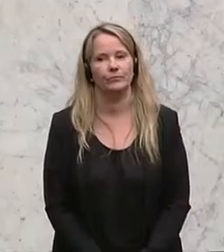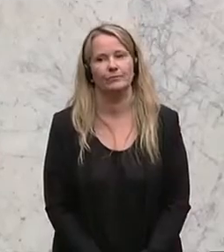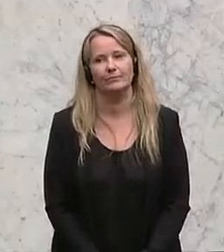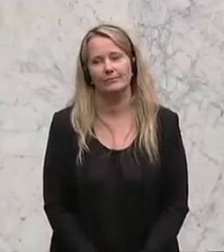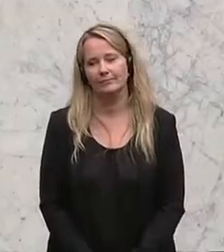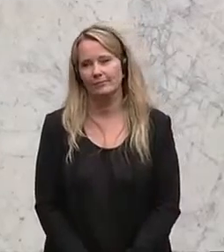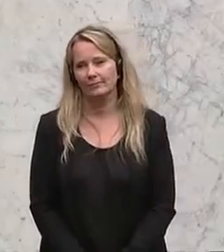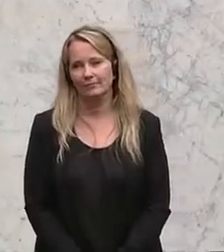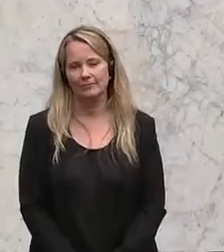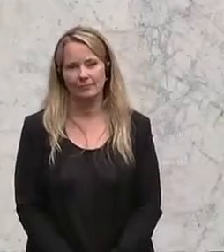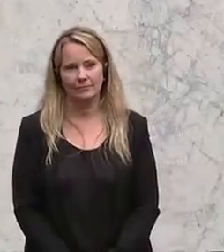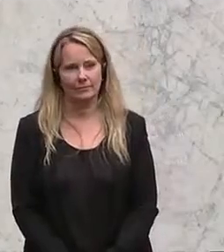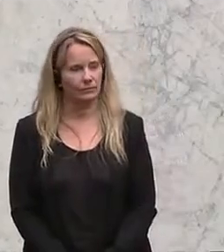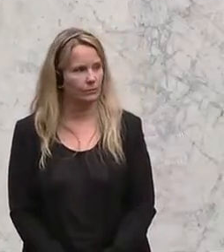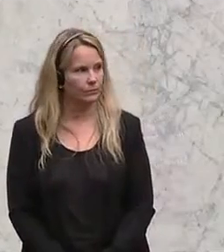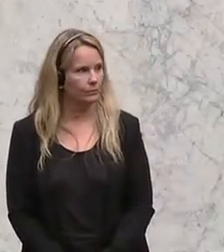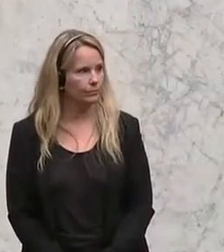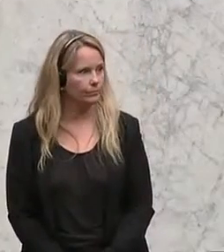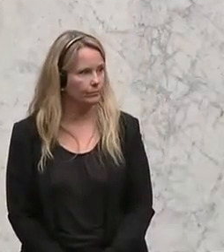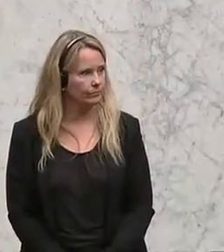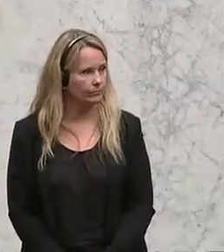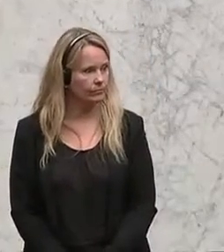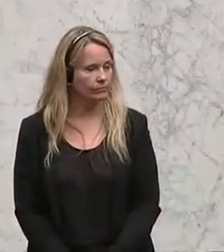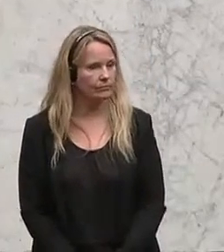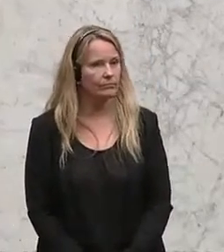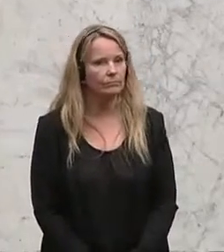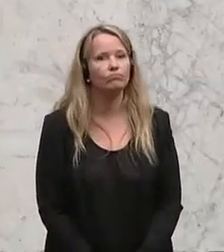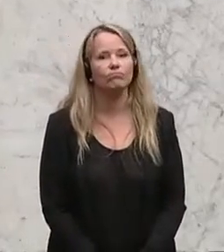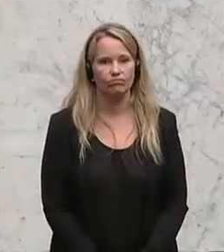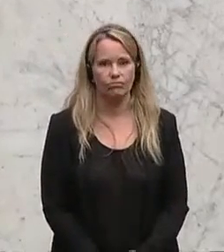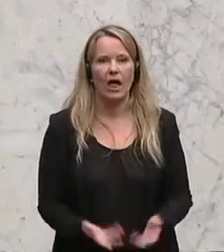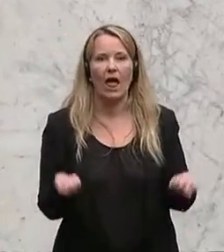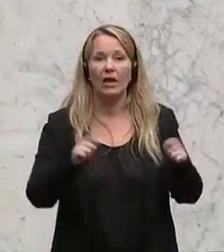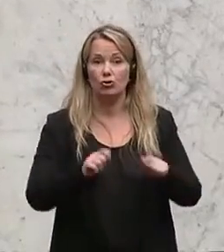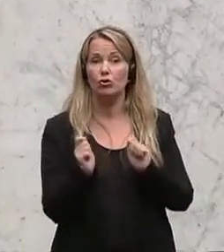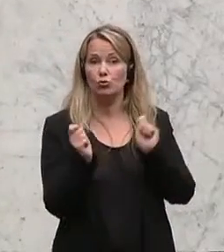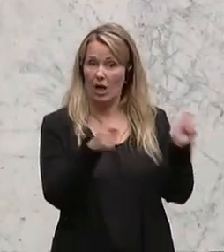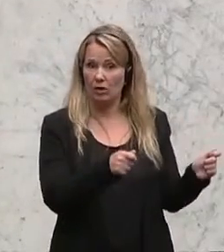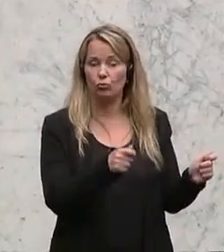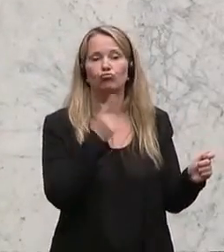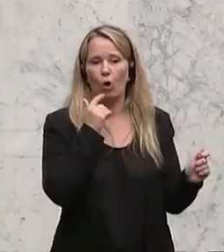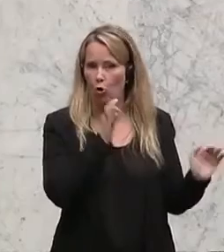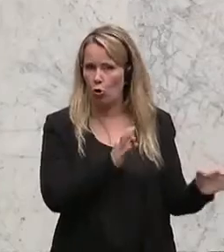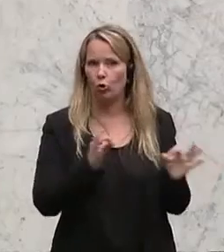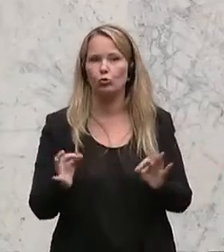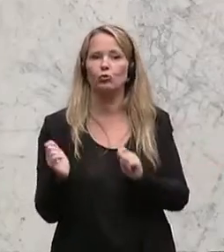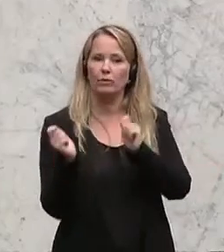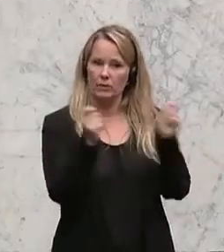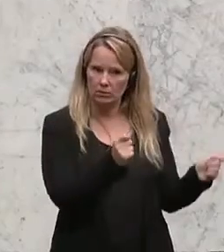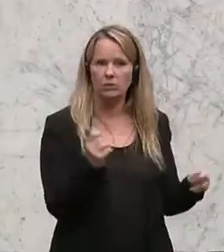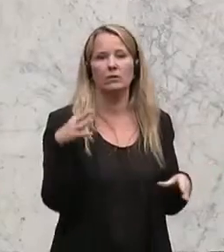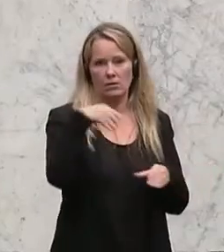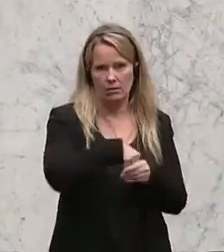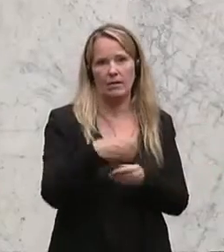Per Antrag fordert Gerd Deimek, Verkehrssprecher der FPÖ, dass Kraftfahrzeugbesitzer auf Wunsch auch kleinere